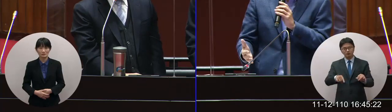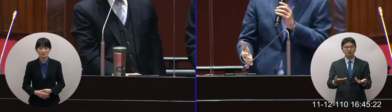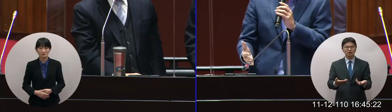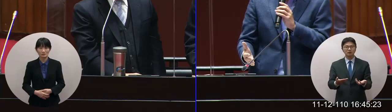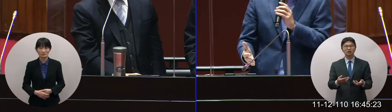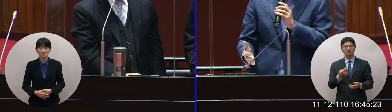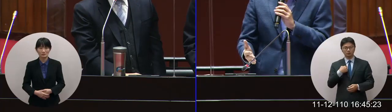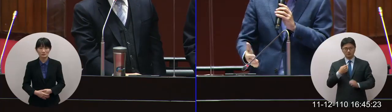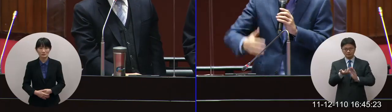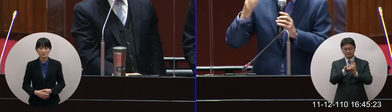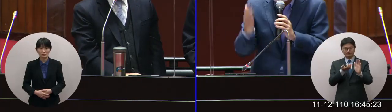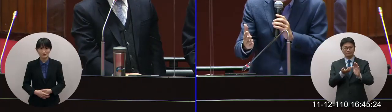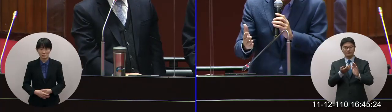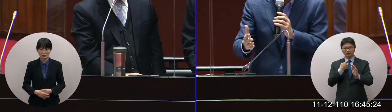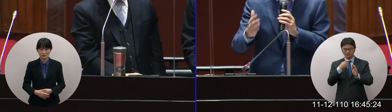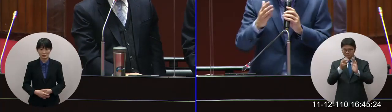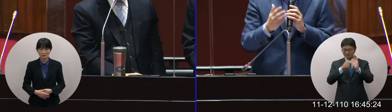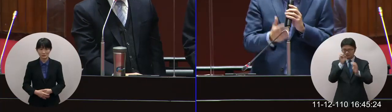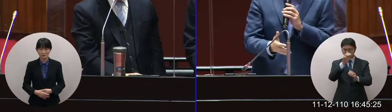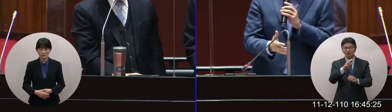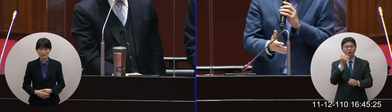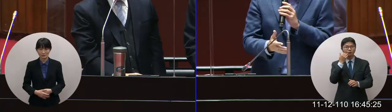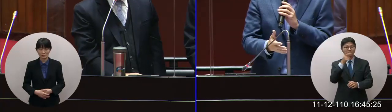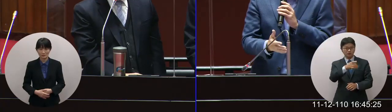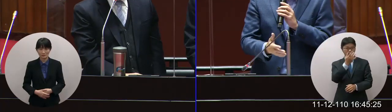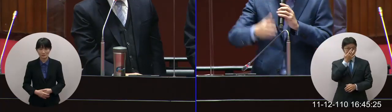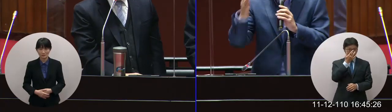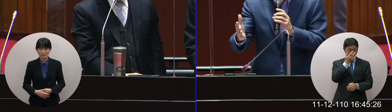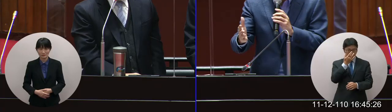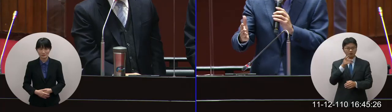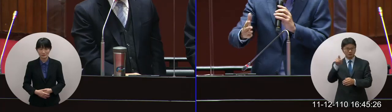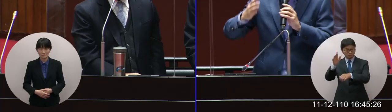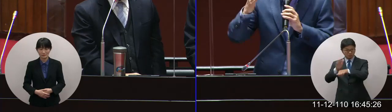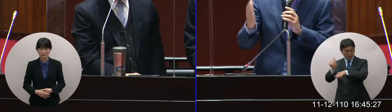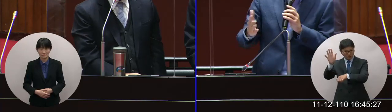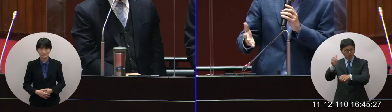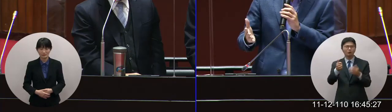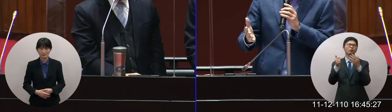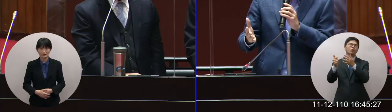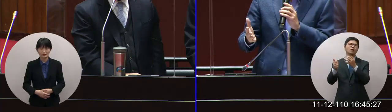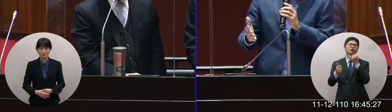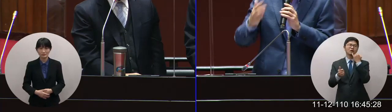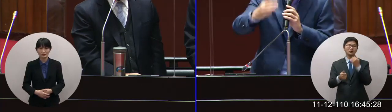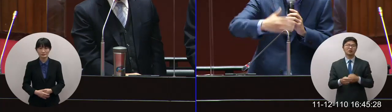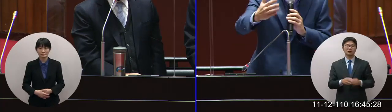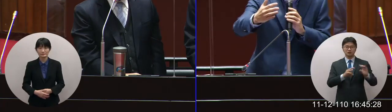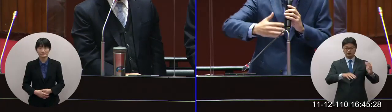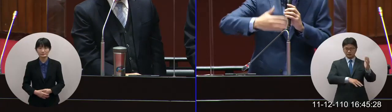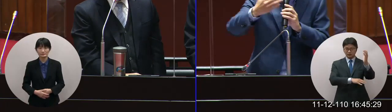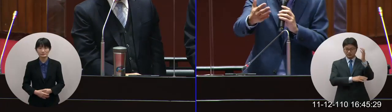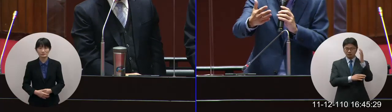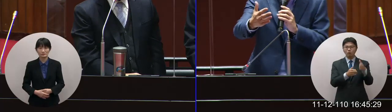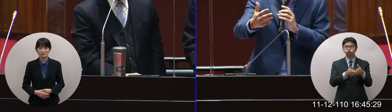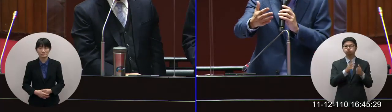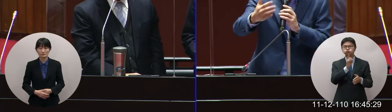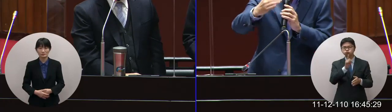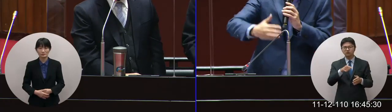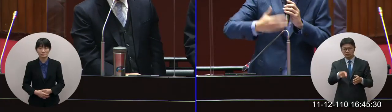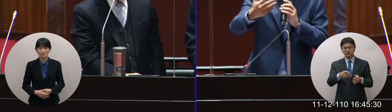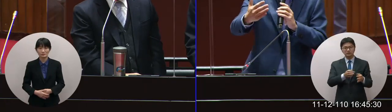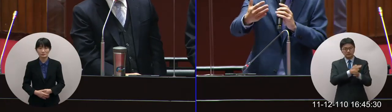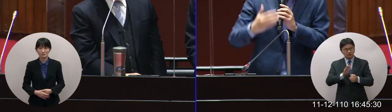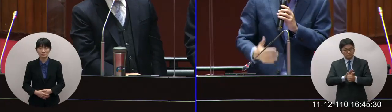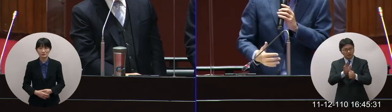話說在前面你沒有經驗你可以去問地方政府他需要什麼這個城市要如何發展